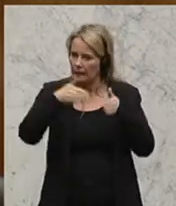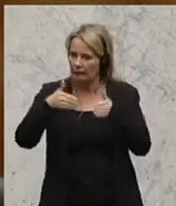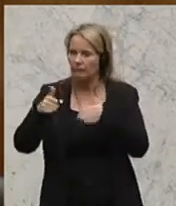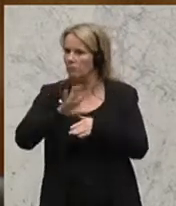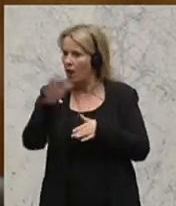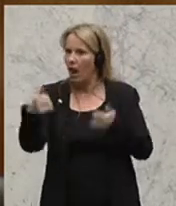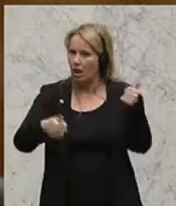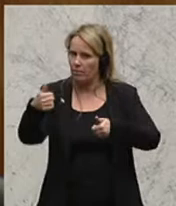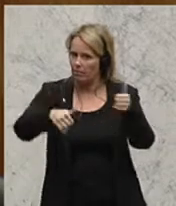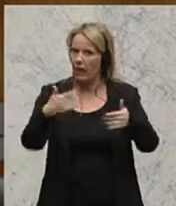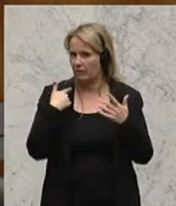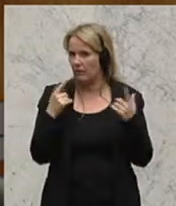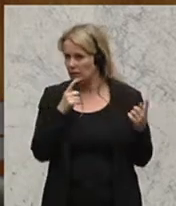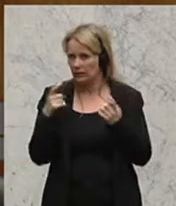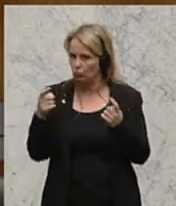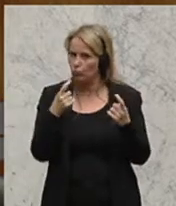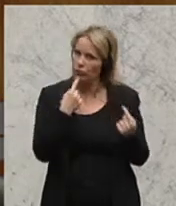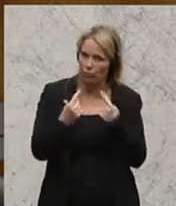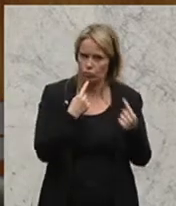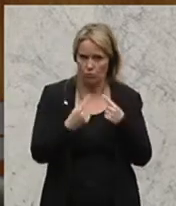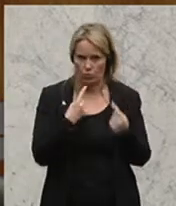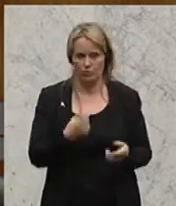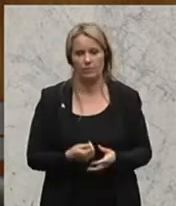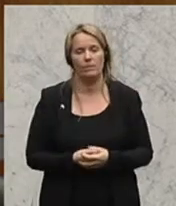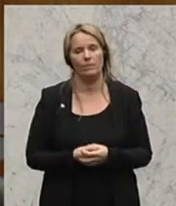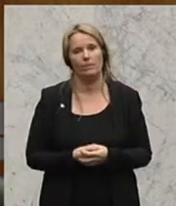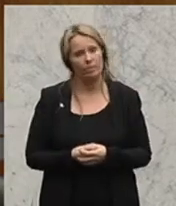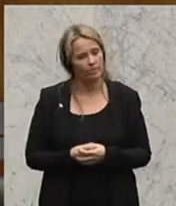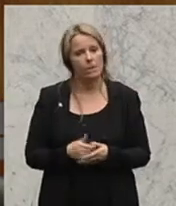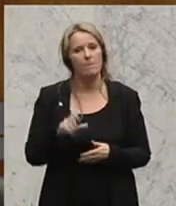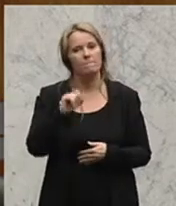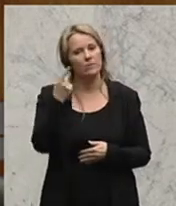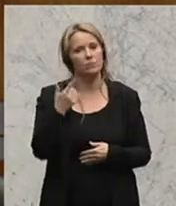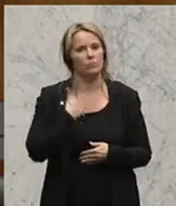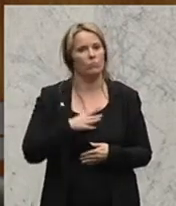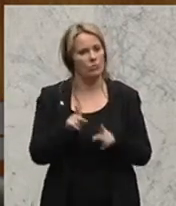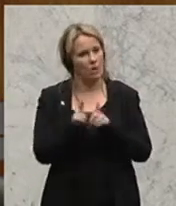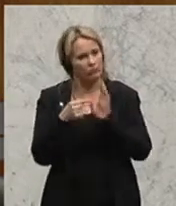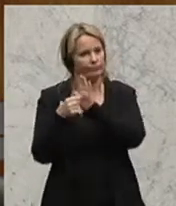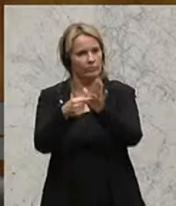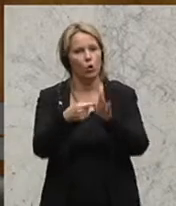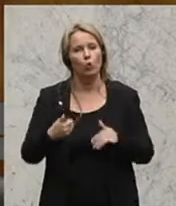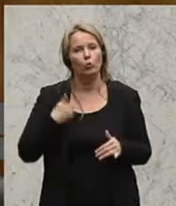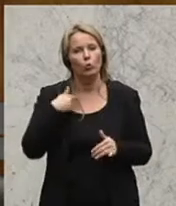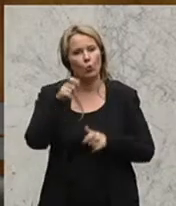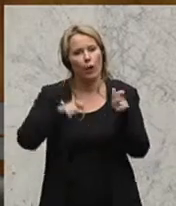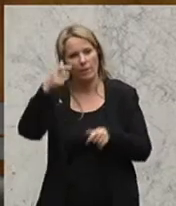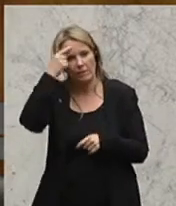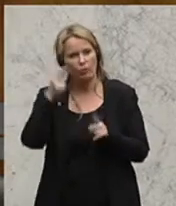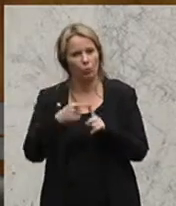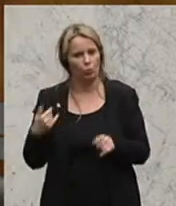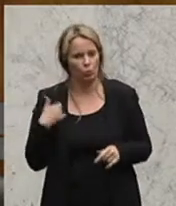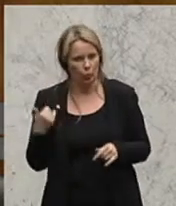mit allen Beteiligten diskutiert und besprochen wurde. Ganz Besonderes möchte ich darauf hinweisen, dass die jungen Menschen und